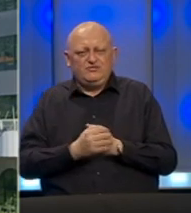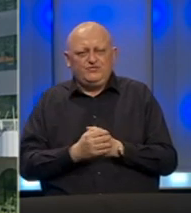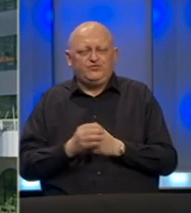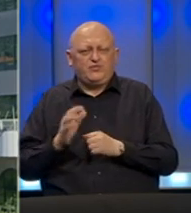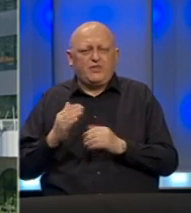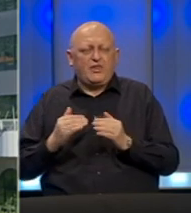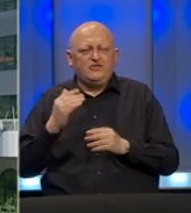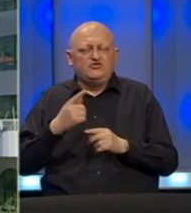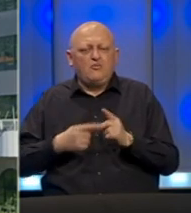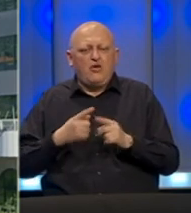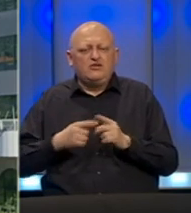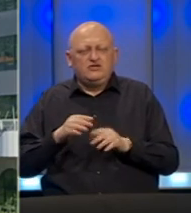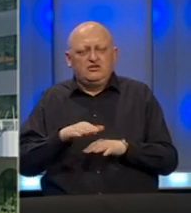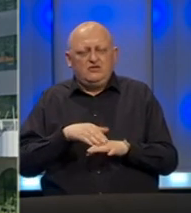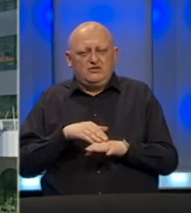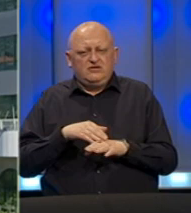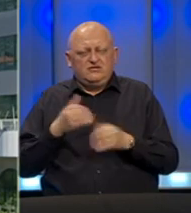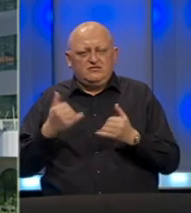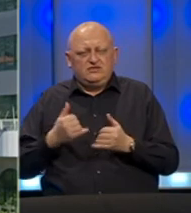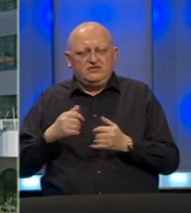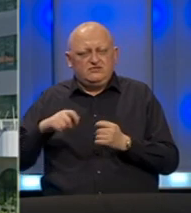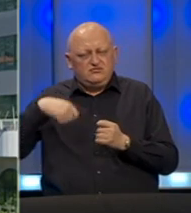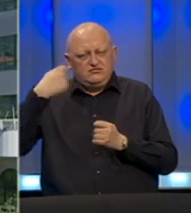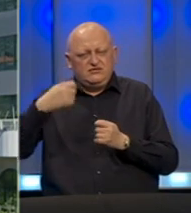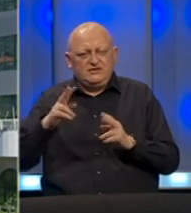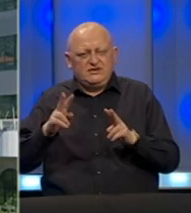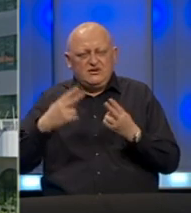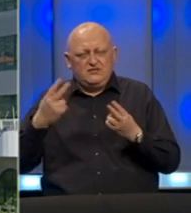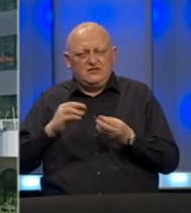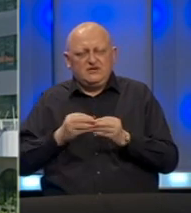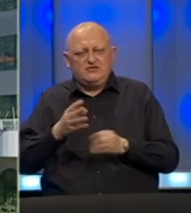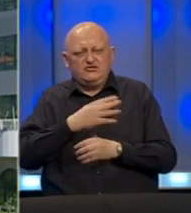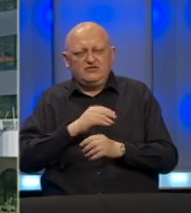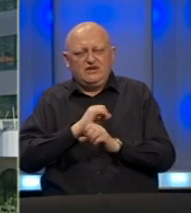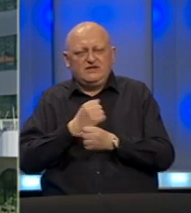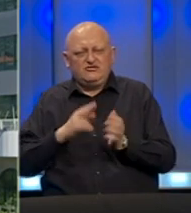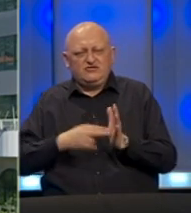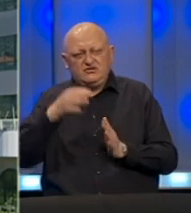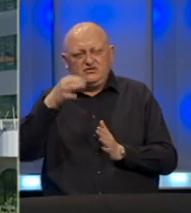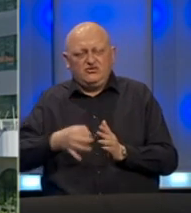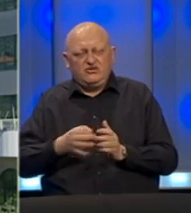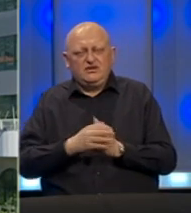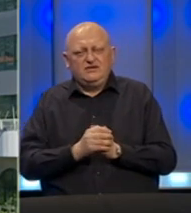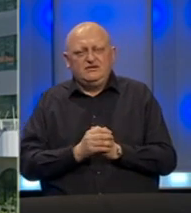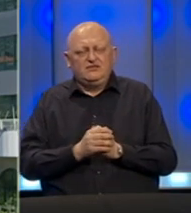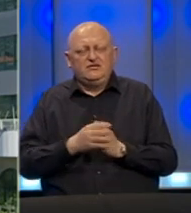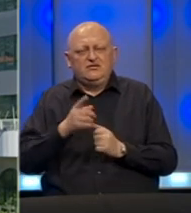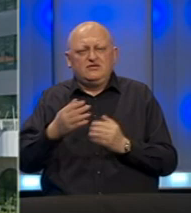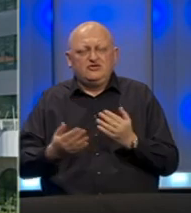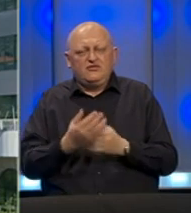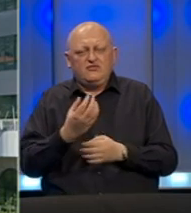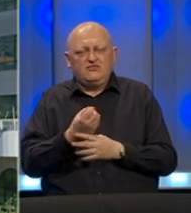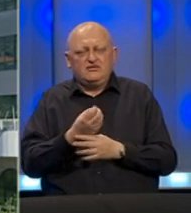Za nešto više od pola sata započeće današnja konferencija za medije kriznog štaba Hercegovačko Neretvanskog kantona sa novim